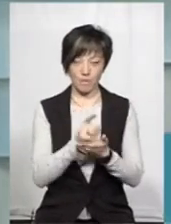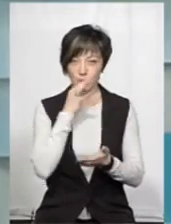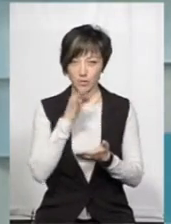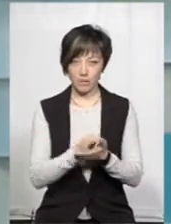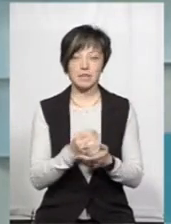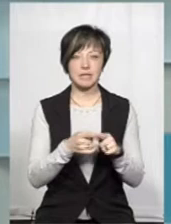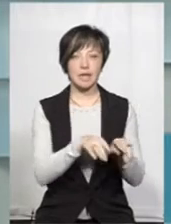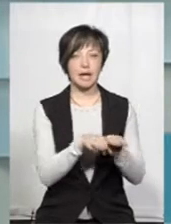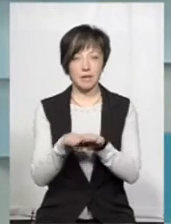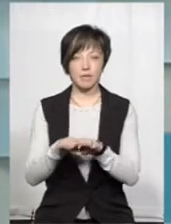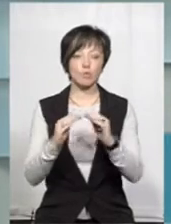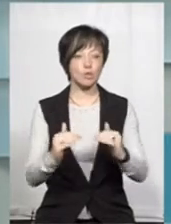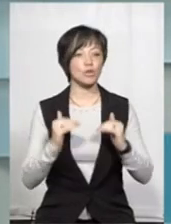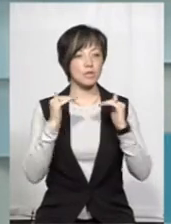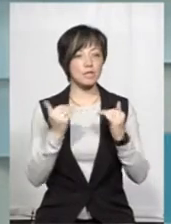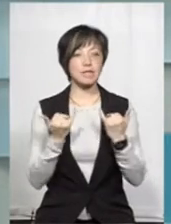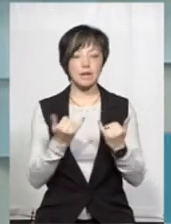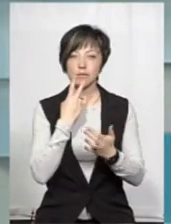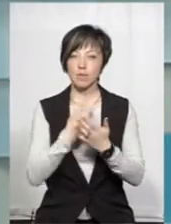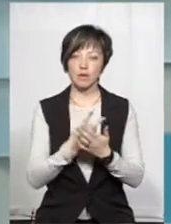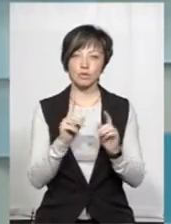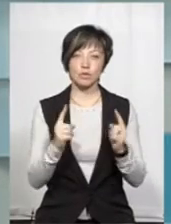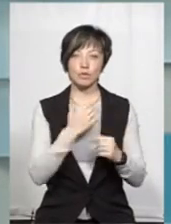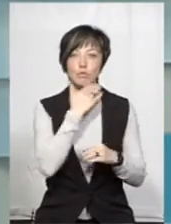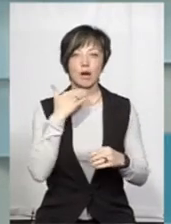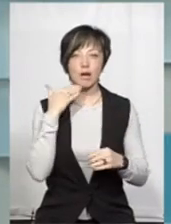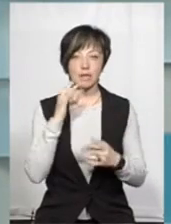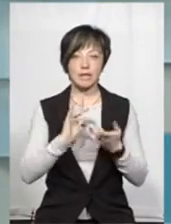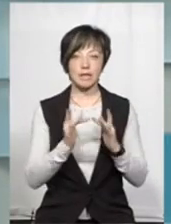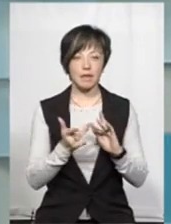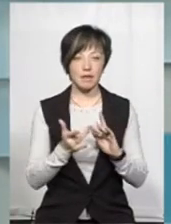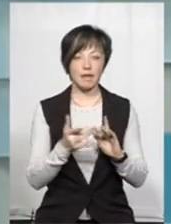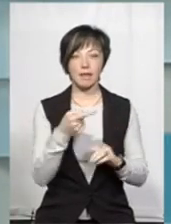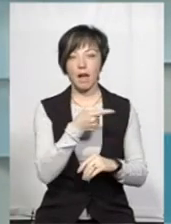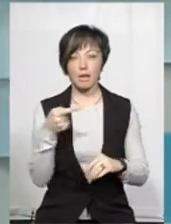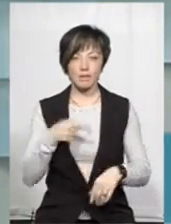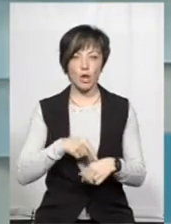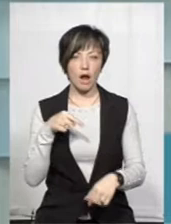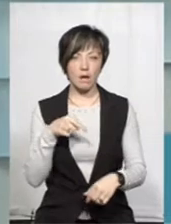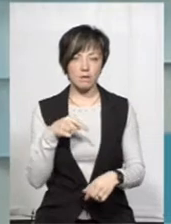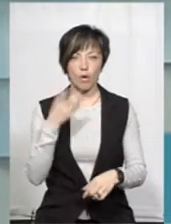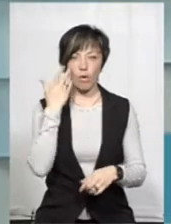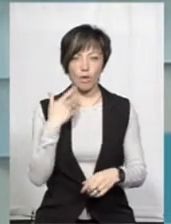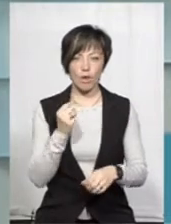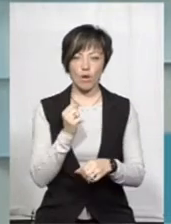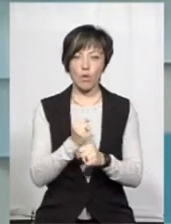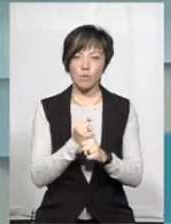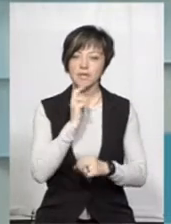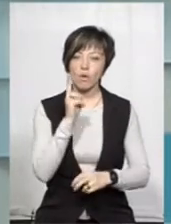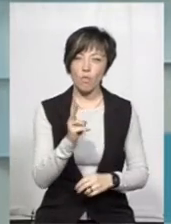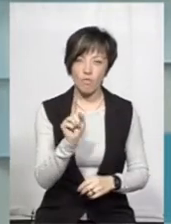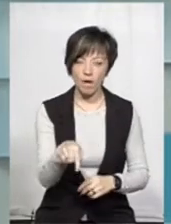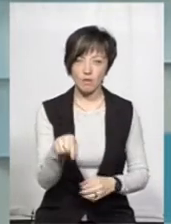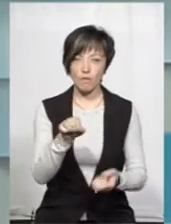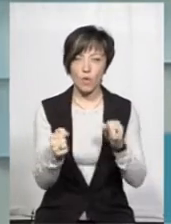відповідати, тоді цей рівень знов буде рости. Тому що зараз ми бачимо дуже багато навіть в інтернеті негативної реакції, коли роблять зауваження